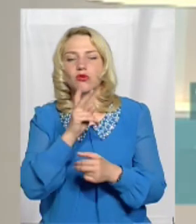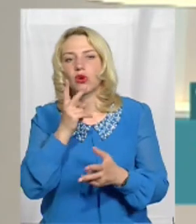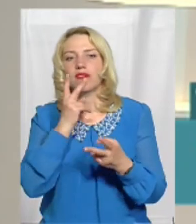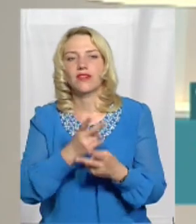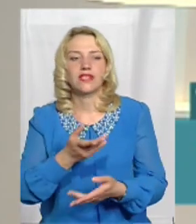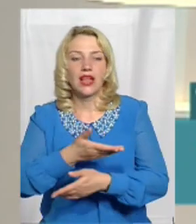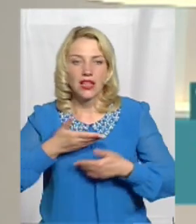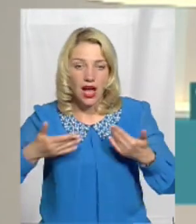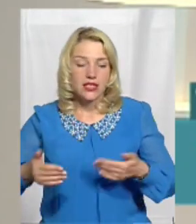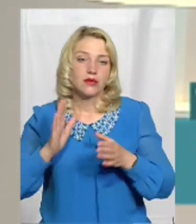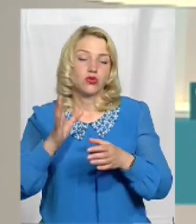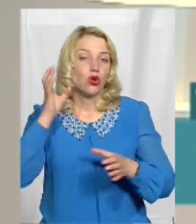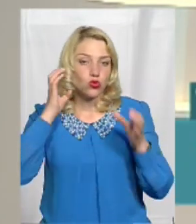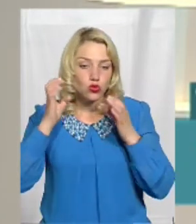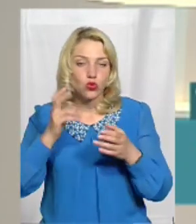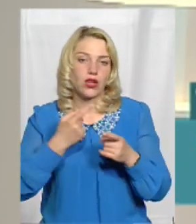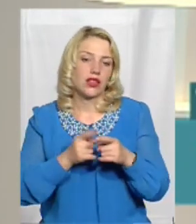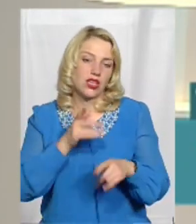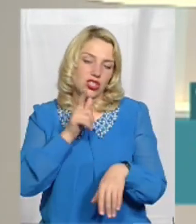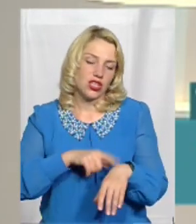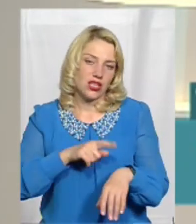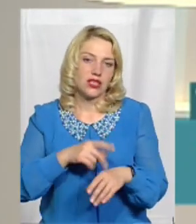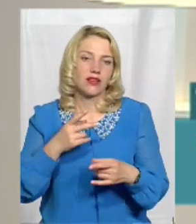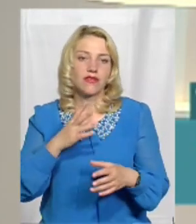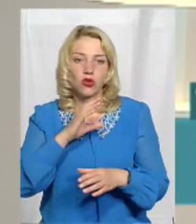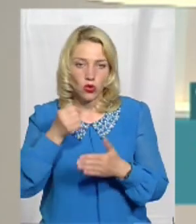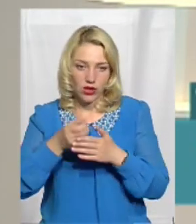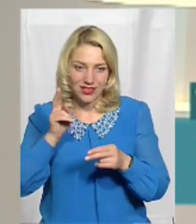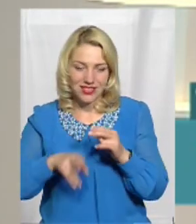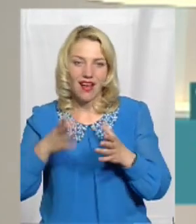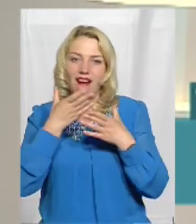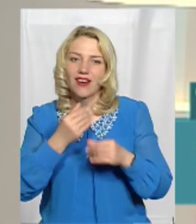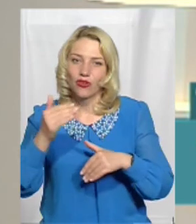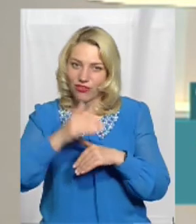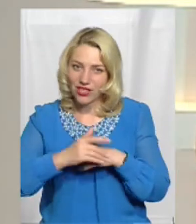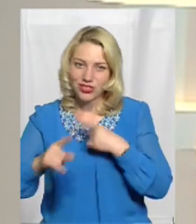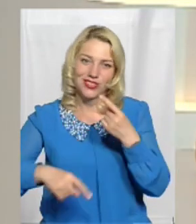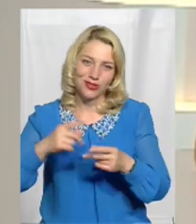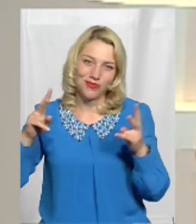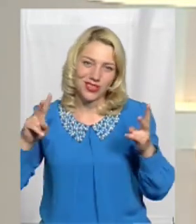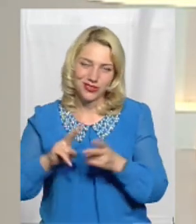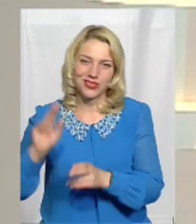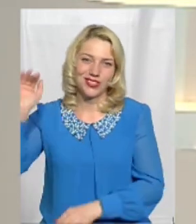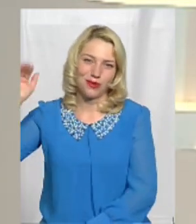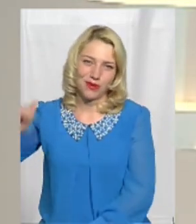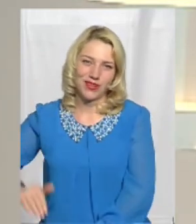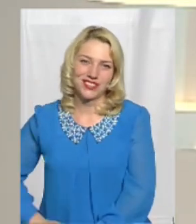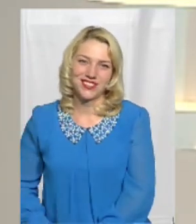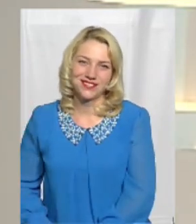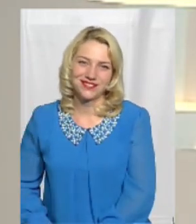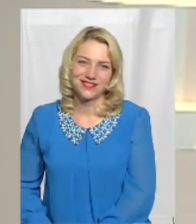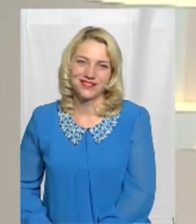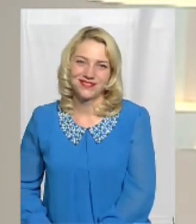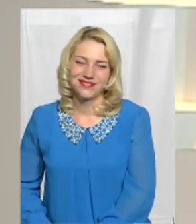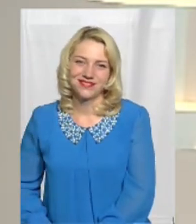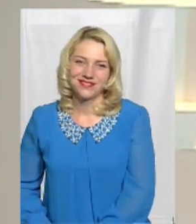хто нас дивився і буде слухати Час нашого ефіру до біг кінця Всім гарного вечора Зустрінемось вже завтра з новою темою Чекатиму вас тут же